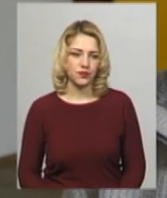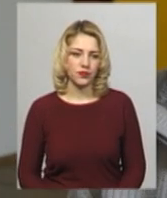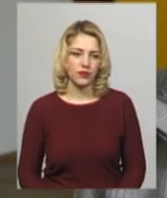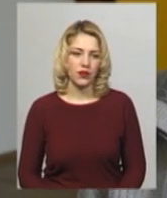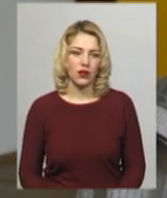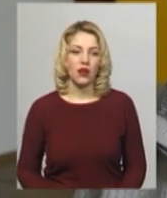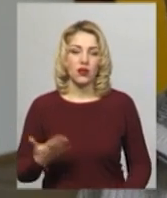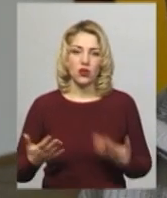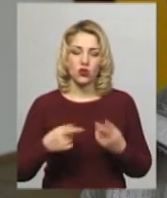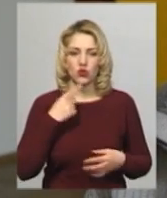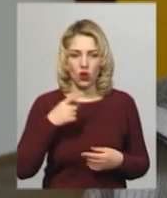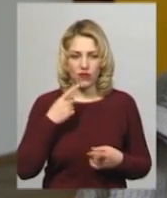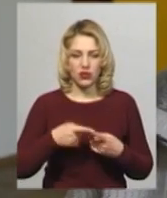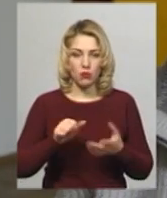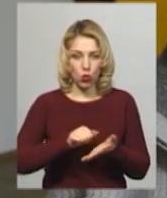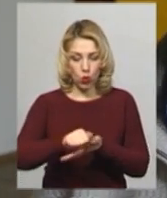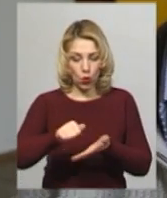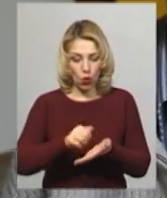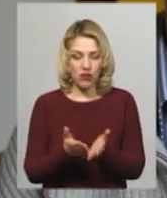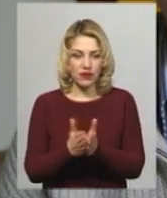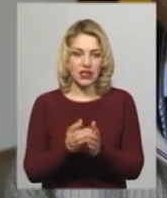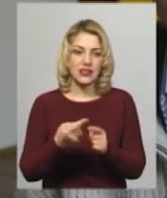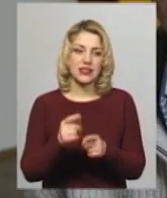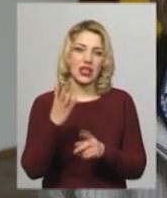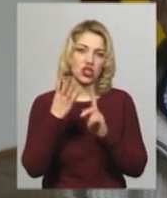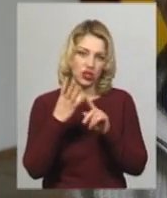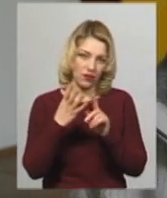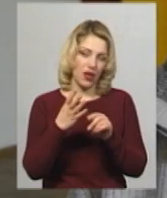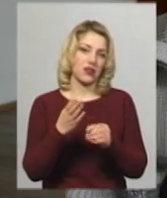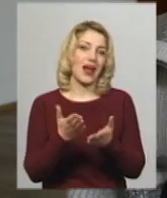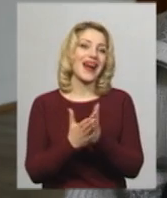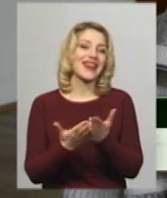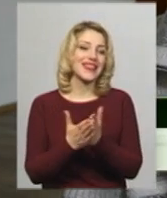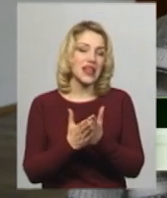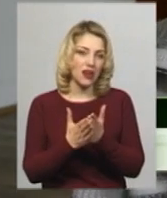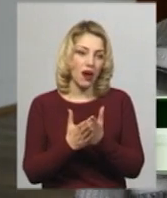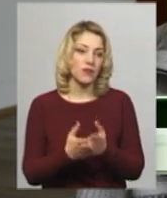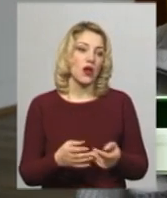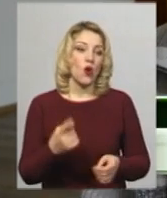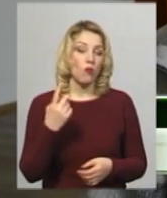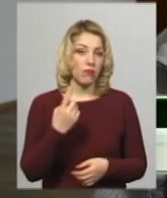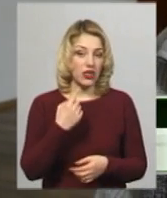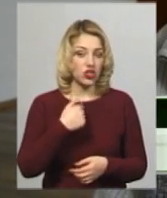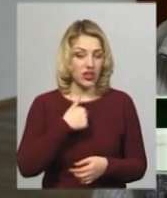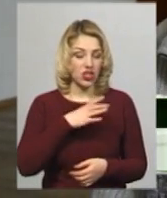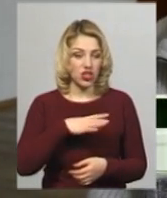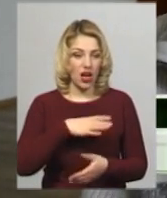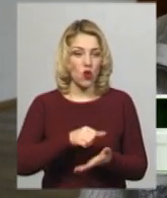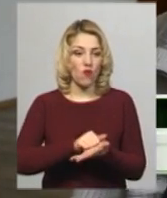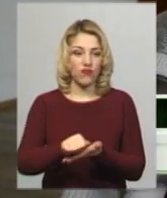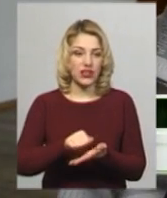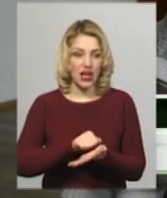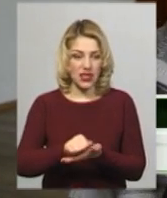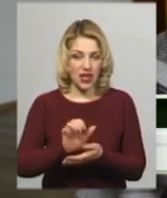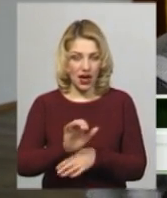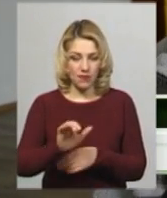Якщо говорити про дурковані видання, то це четверта більш-менш солідна книжка. По-перше, я чекаю видання в